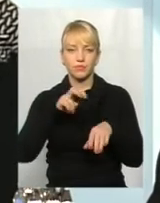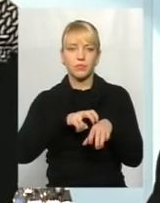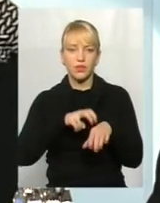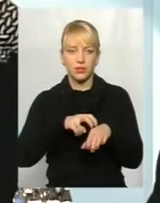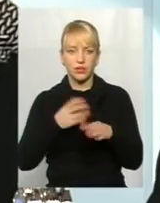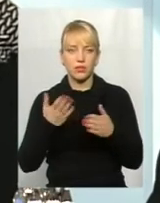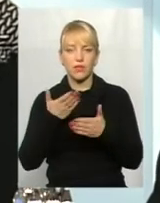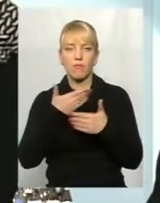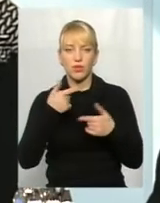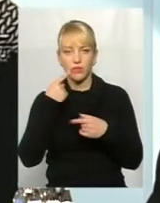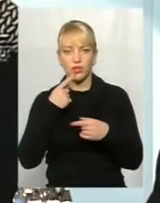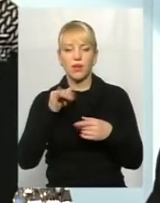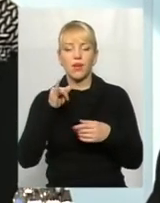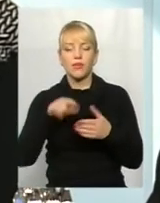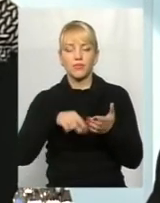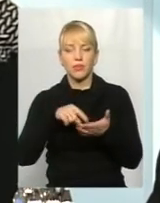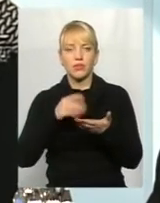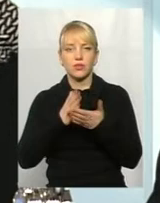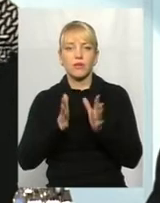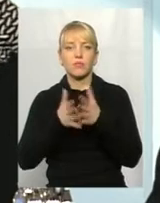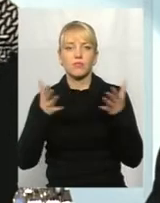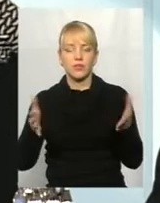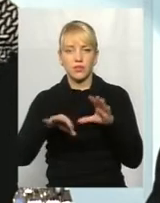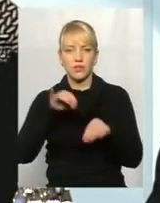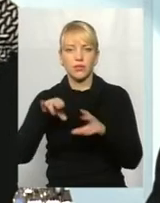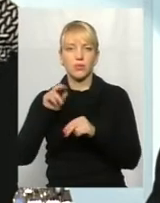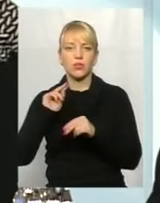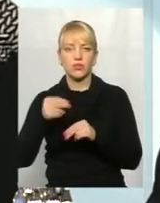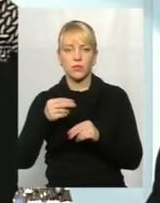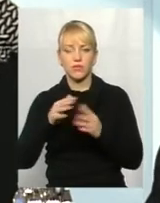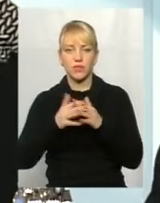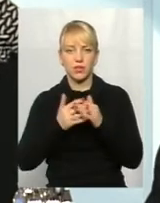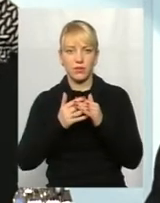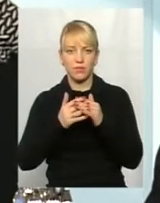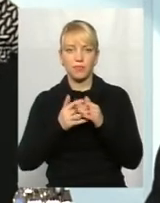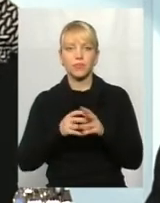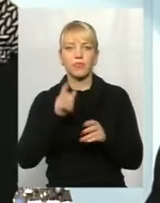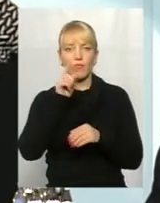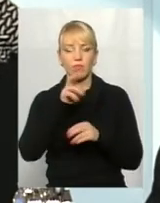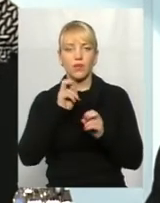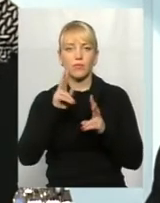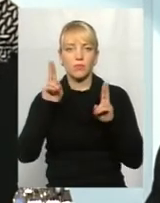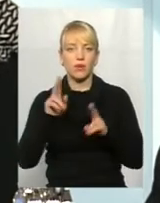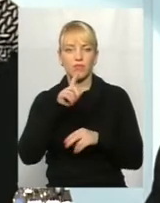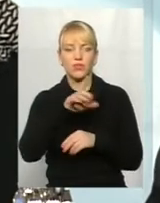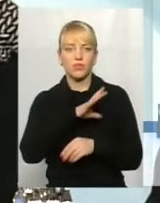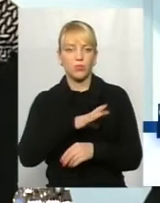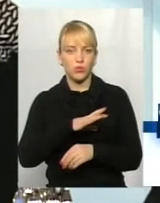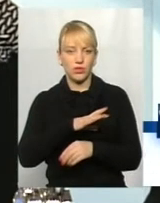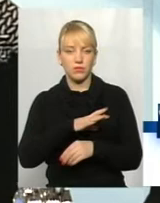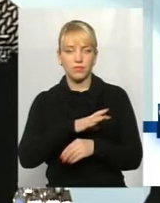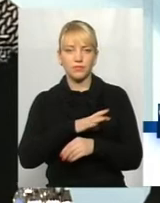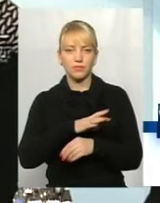тільки що говорили, теж в місті він є набагато більший, ніж люди в сільських районах. Там, як правило, вони мусять все-таки